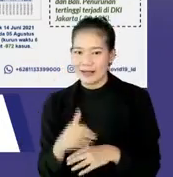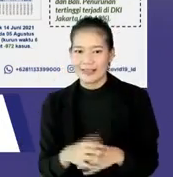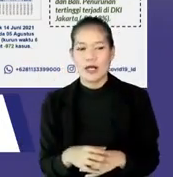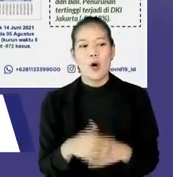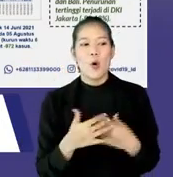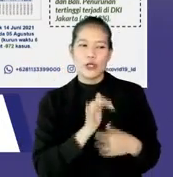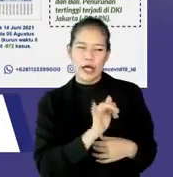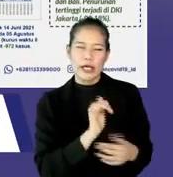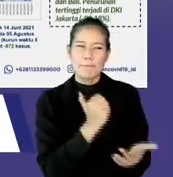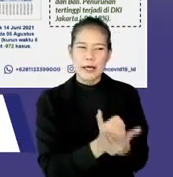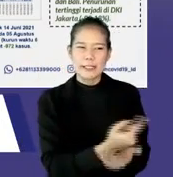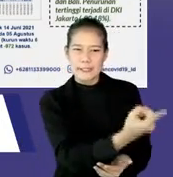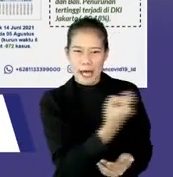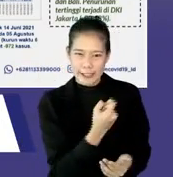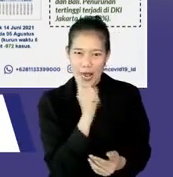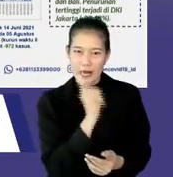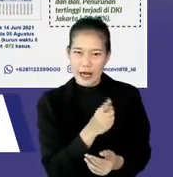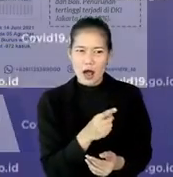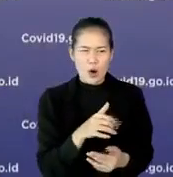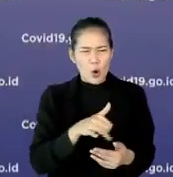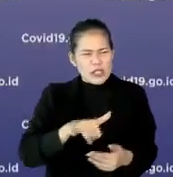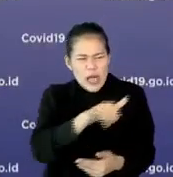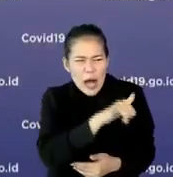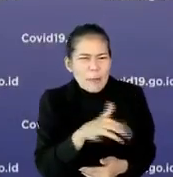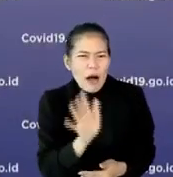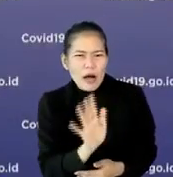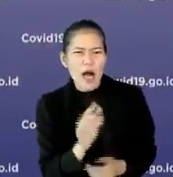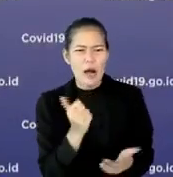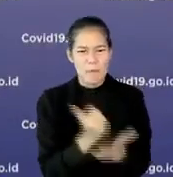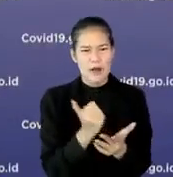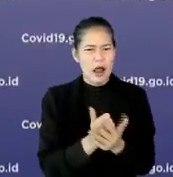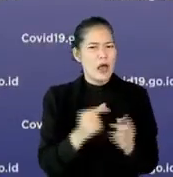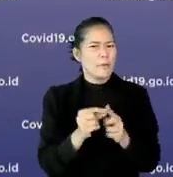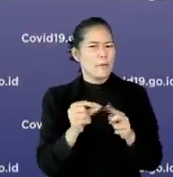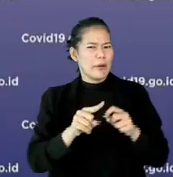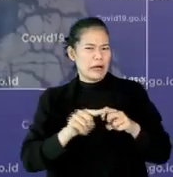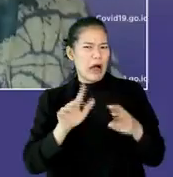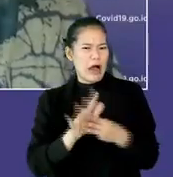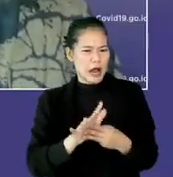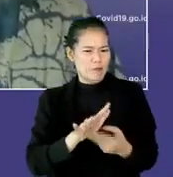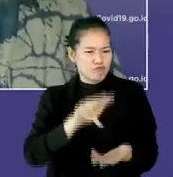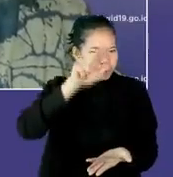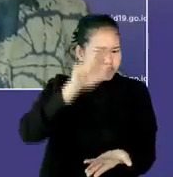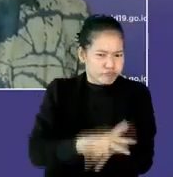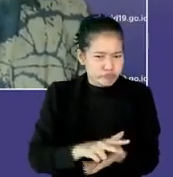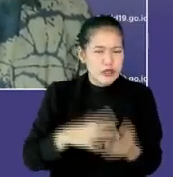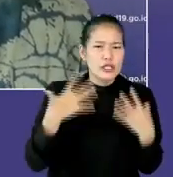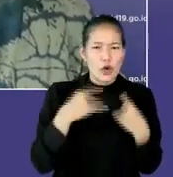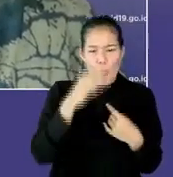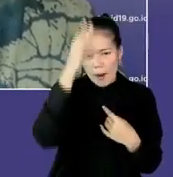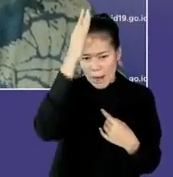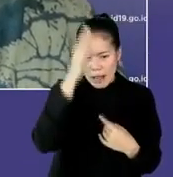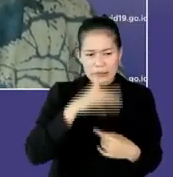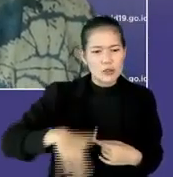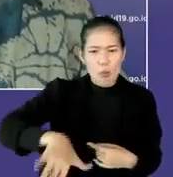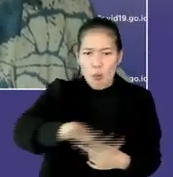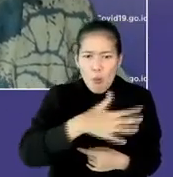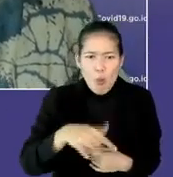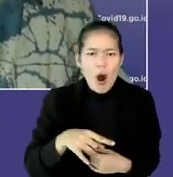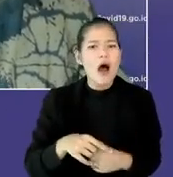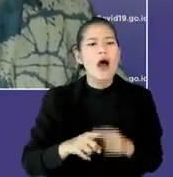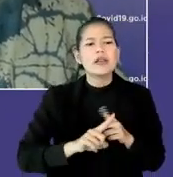yang bertanya kan, kenapa bisa nggak seragam? Sementara kita PPKM-nya itu kan Jawa-Bali. Kenapa kemudian? Kenapa kemudian gitu ya?